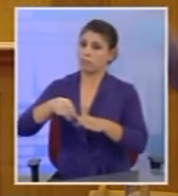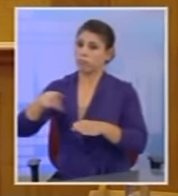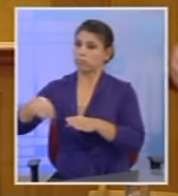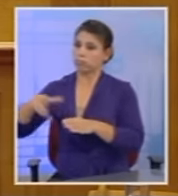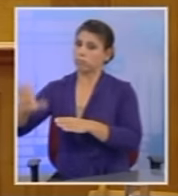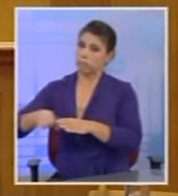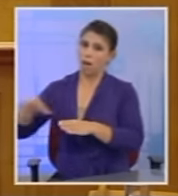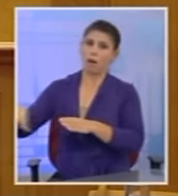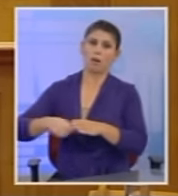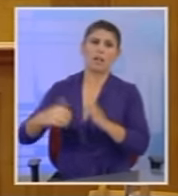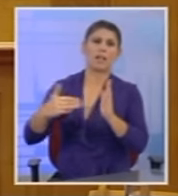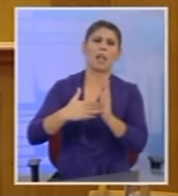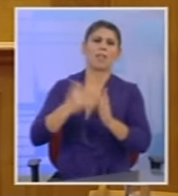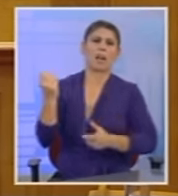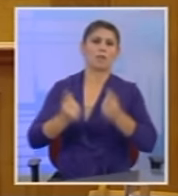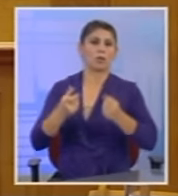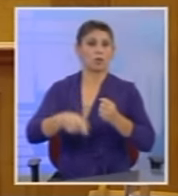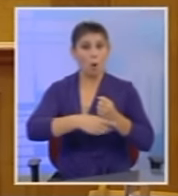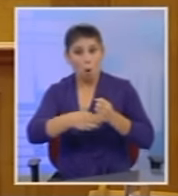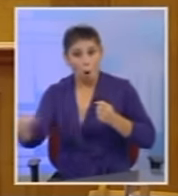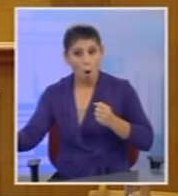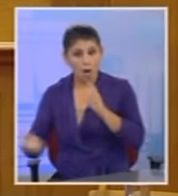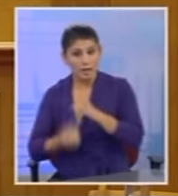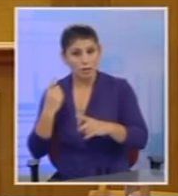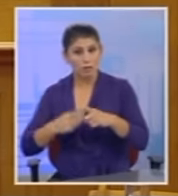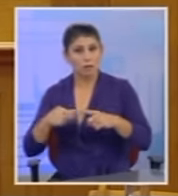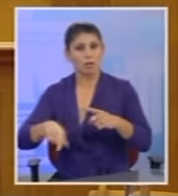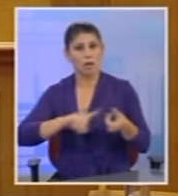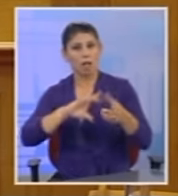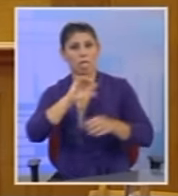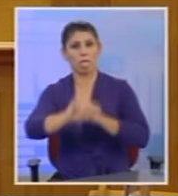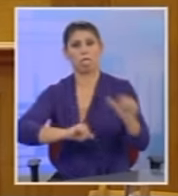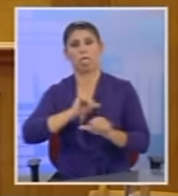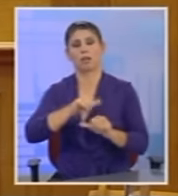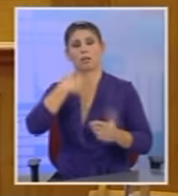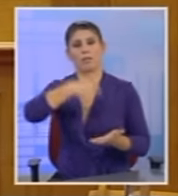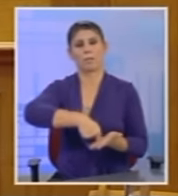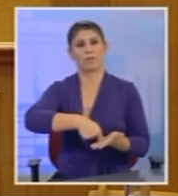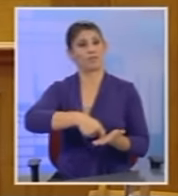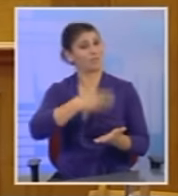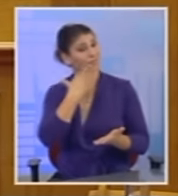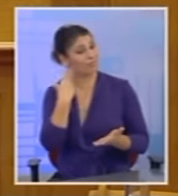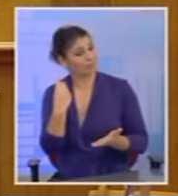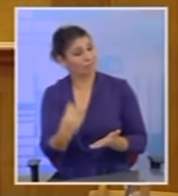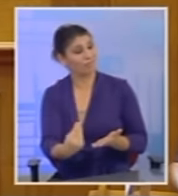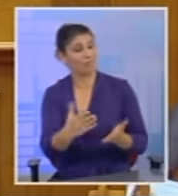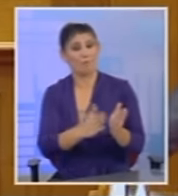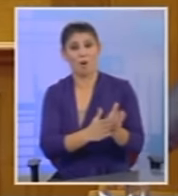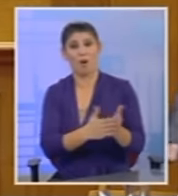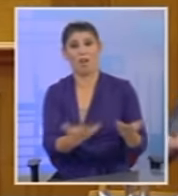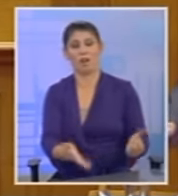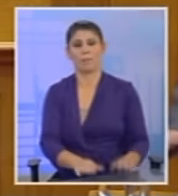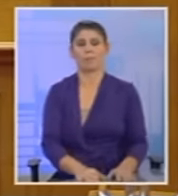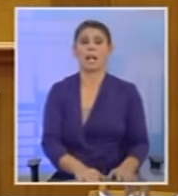χιλιάδες, δεκάδες, εκατοντάδες, χιλιάδες αυτοκίνητα και ήταν όλα τέτοια τώρα τους λέτε όχι θα πληρώσετε. Πολύ ωραία είσαστε. Για την περαιτέρω μειώση νοσοκομιακών